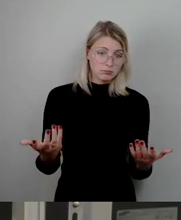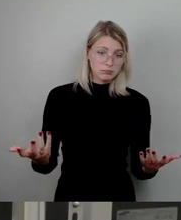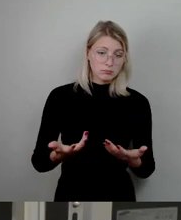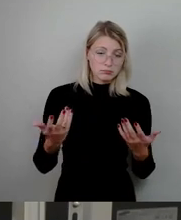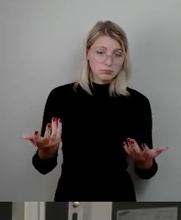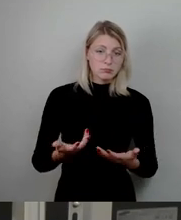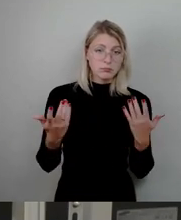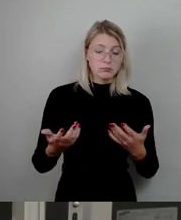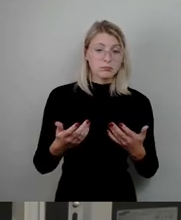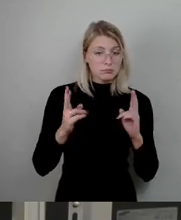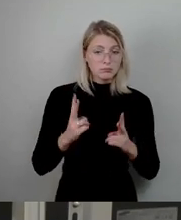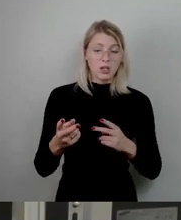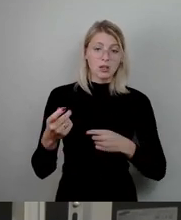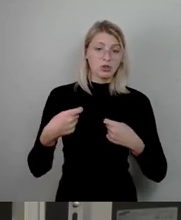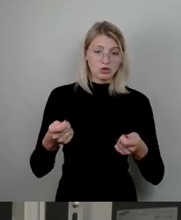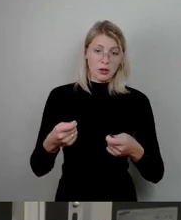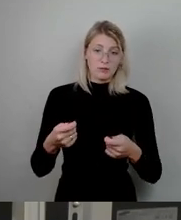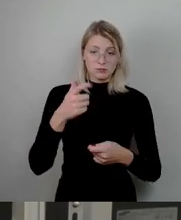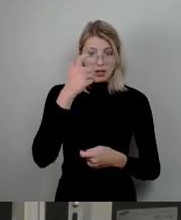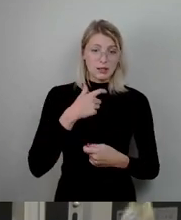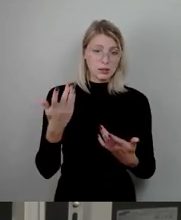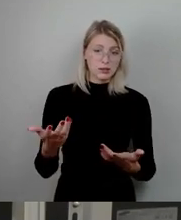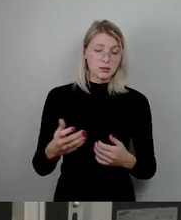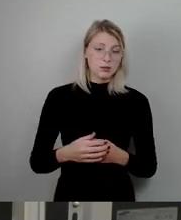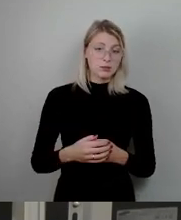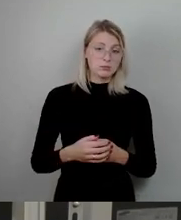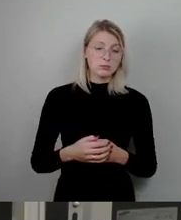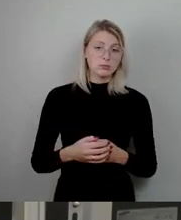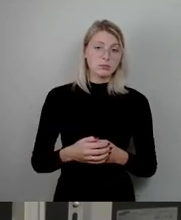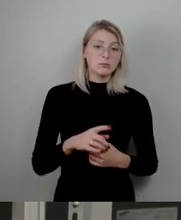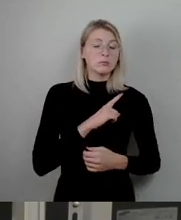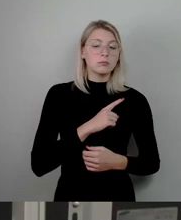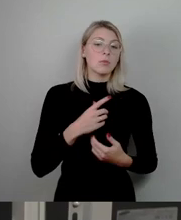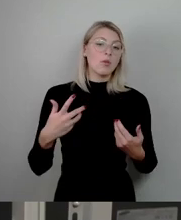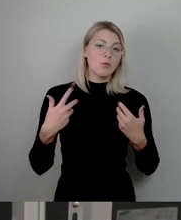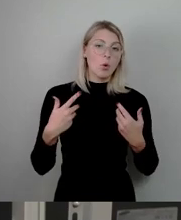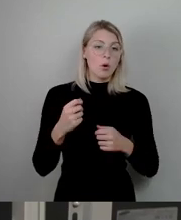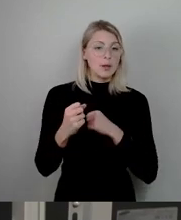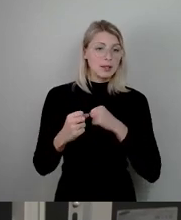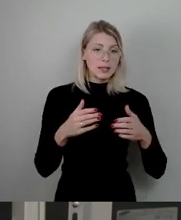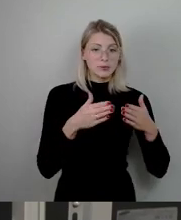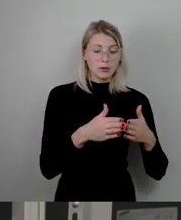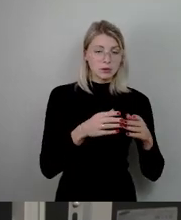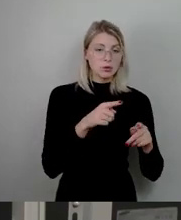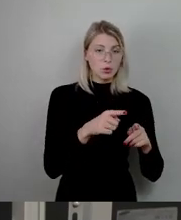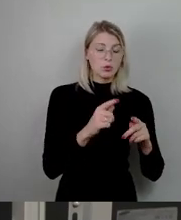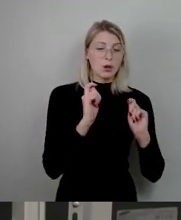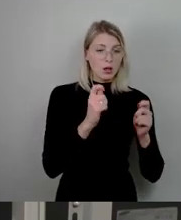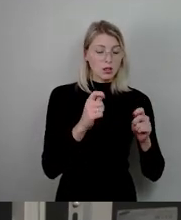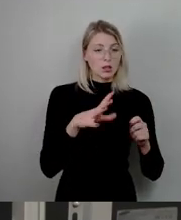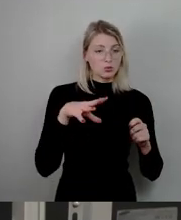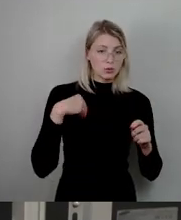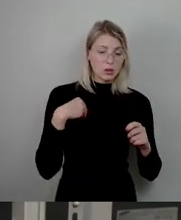ernsthaftes Geschäft, was wir hier machen, und ich bin sehr froh, dass wir jetzt mit der Linken den Antrag hier zusammen, den